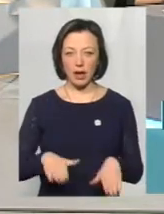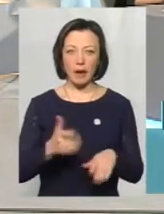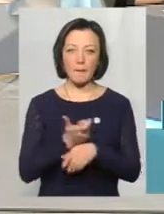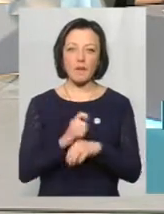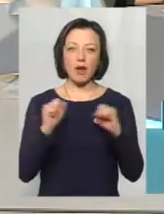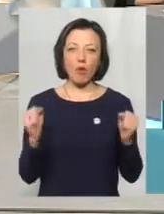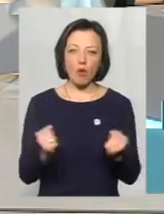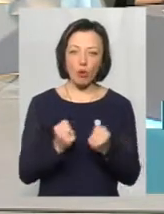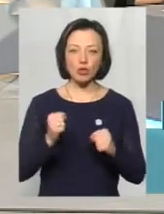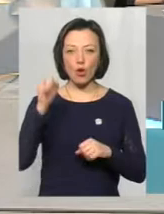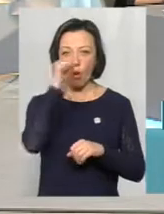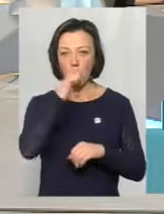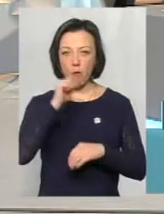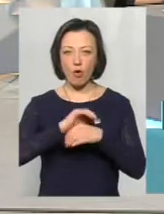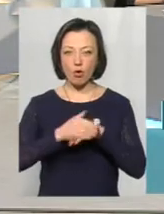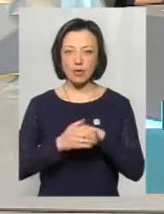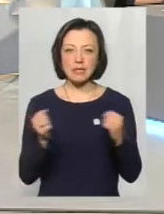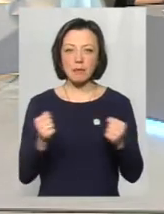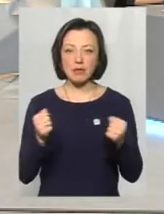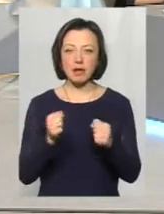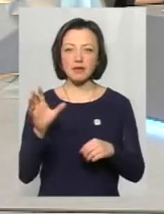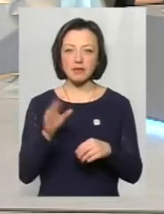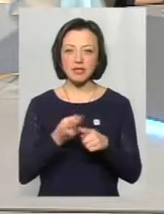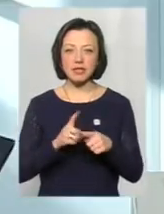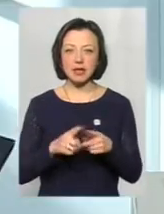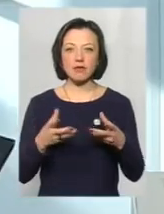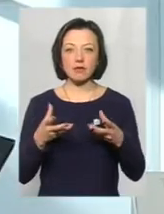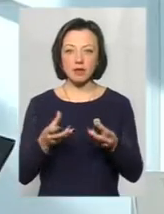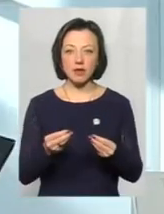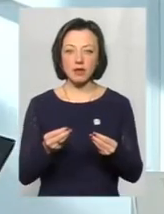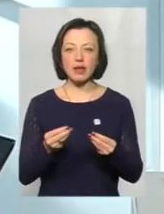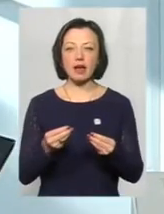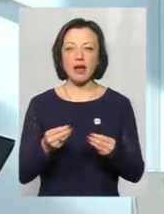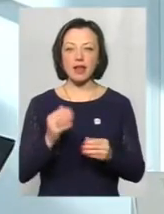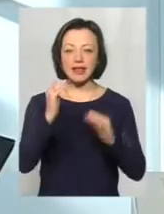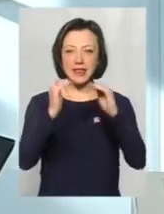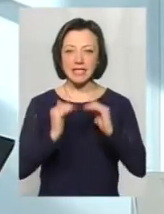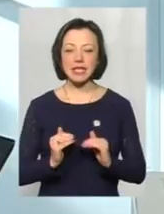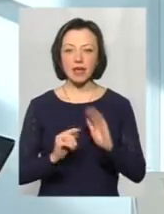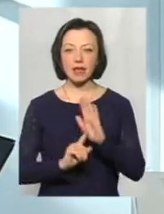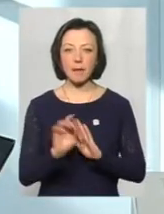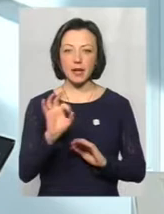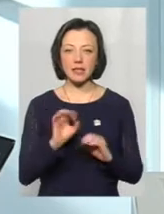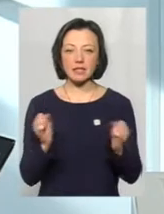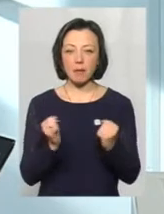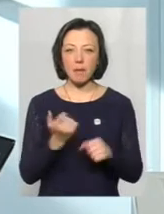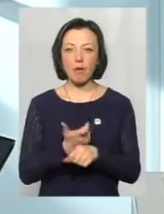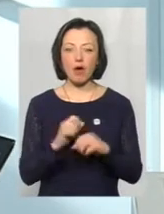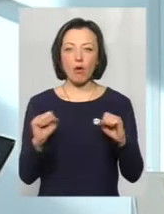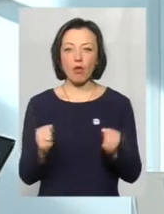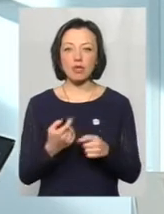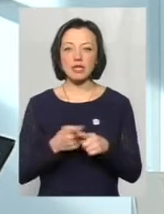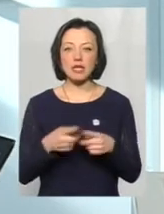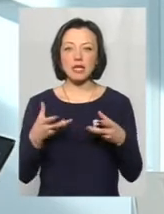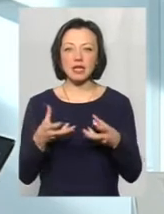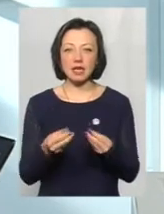Переохолодження, обмороження, замерзання, все це діє низьких температур. Замерзання і перехолодження – це дія